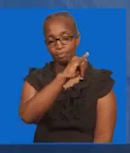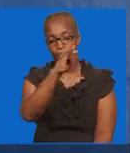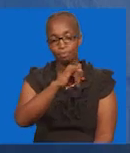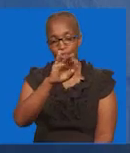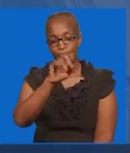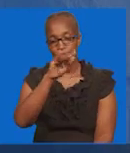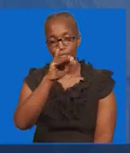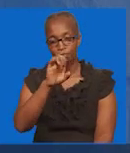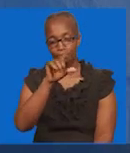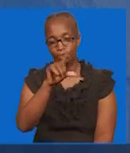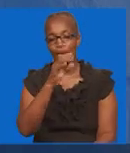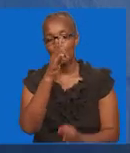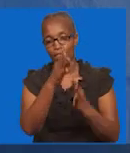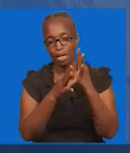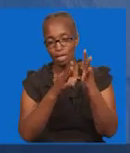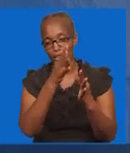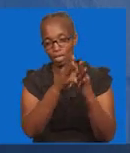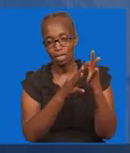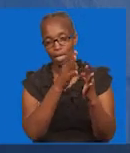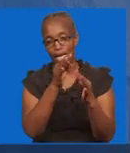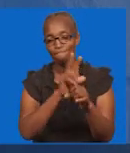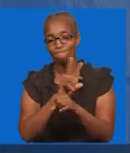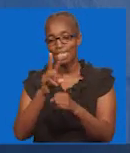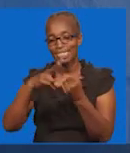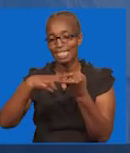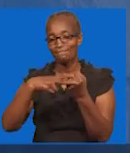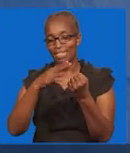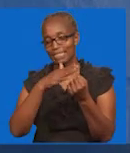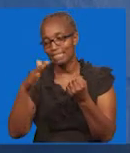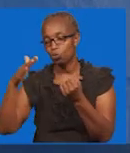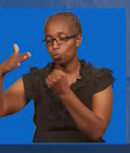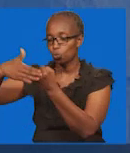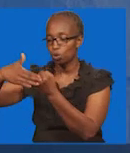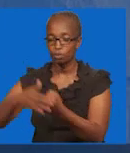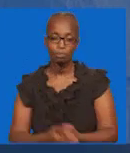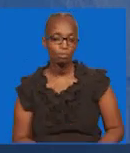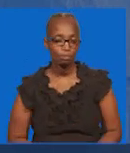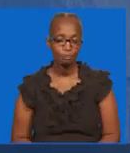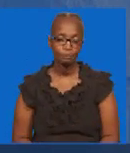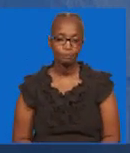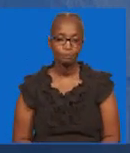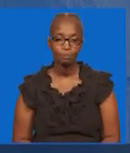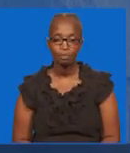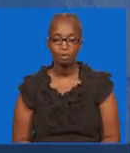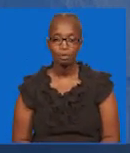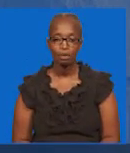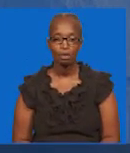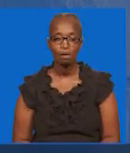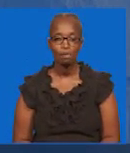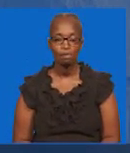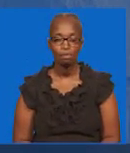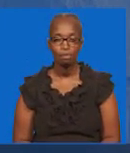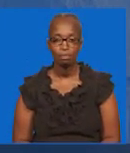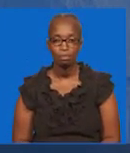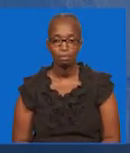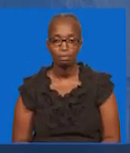Ezekieli 33, mstari wa saba Mpaka mstari wa tisa Ezekieli 33,